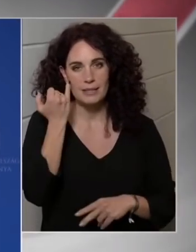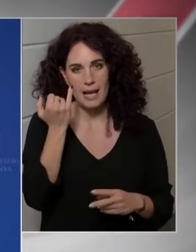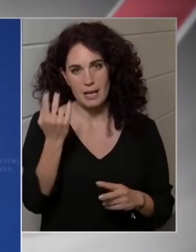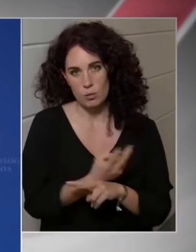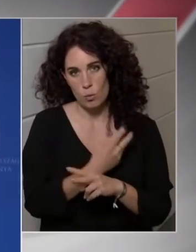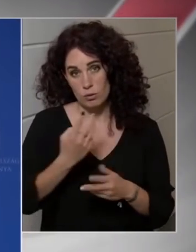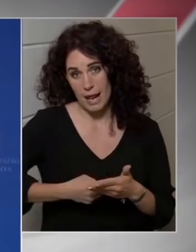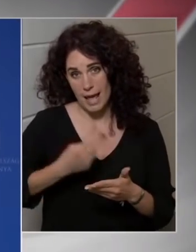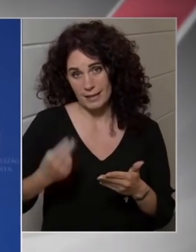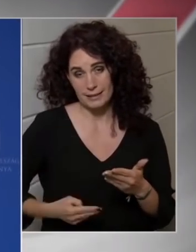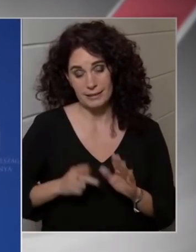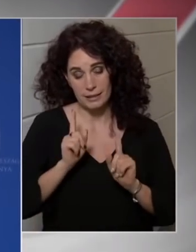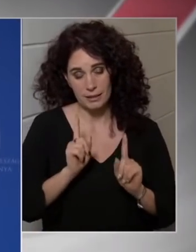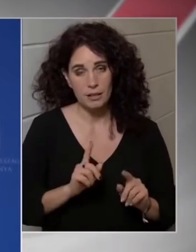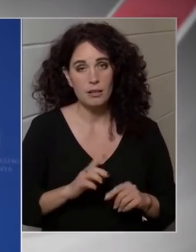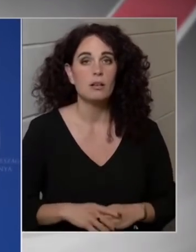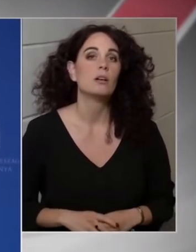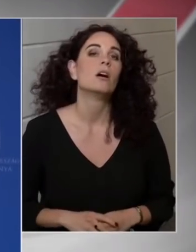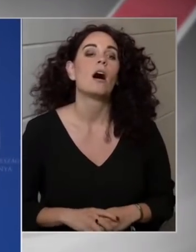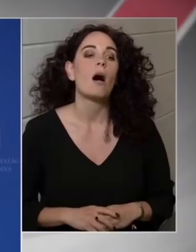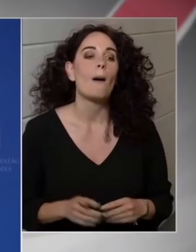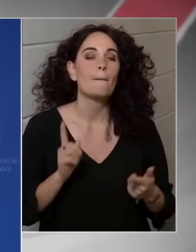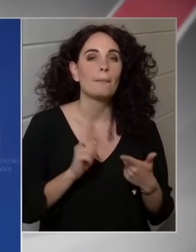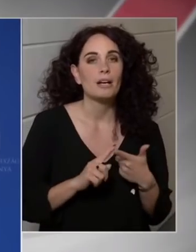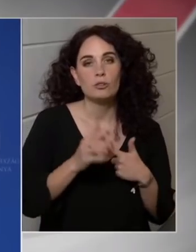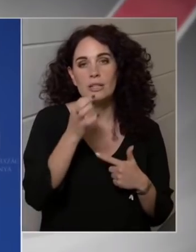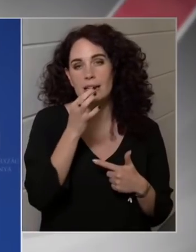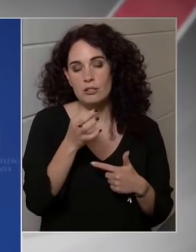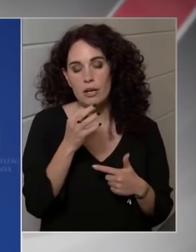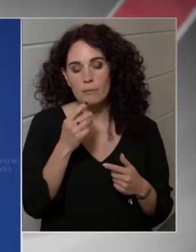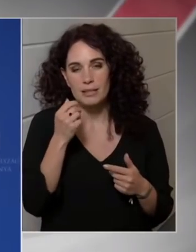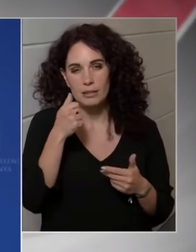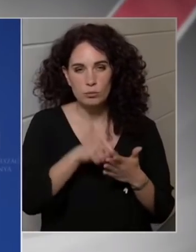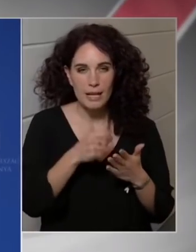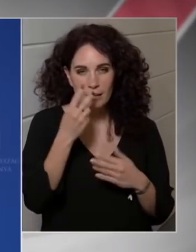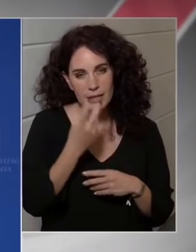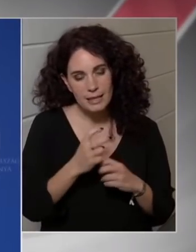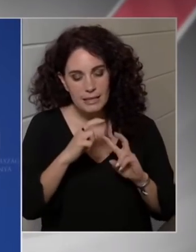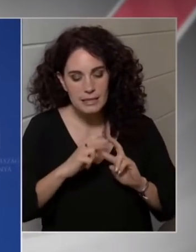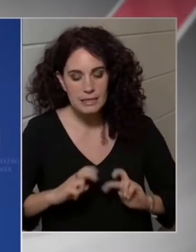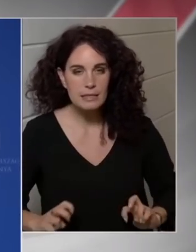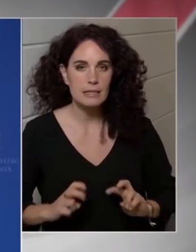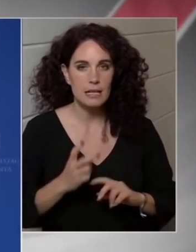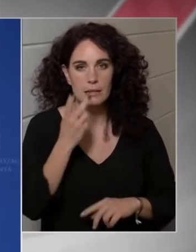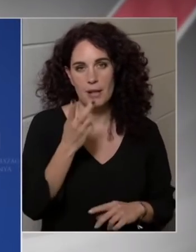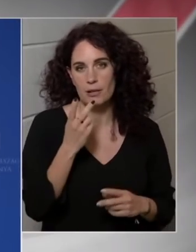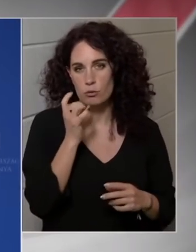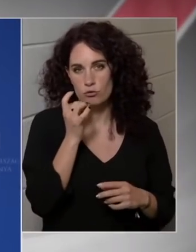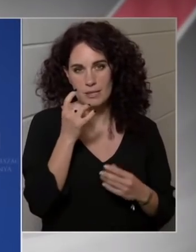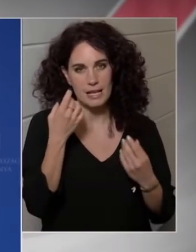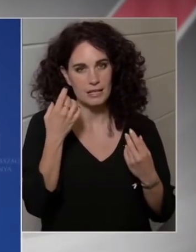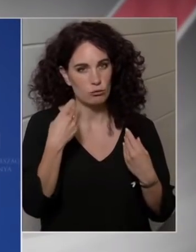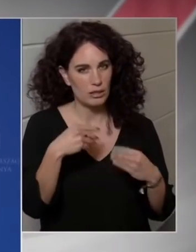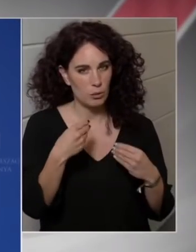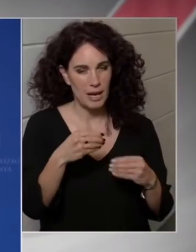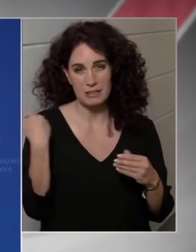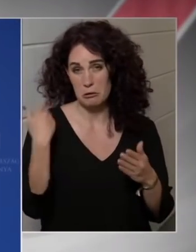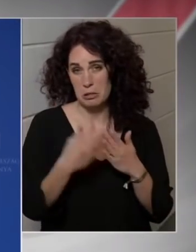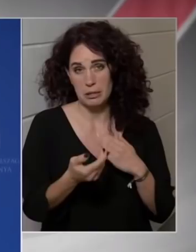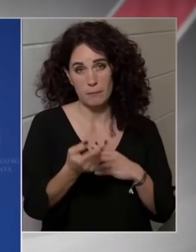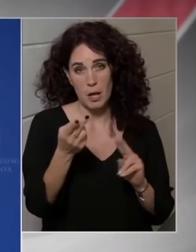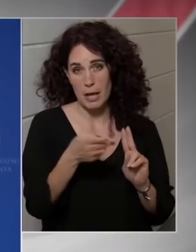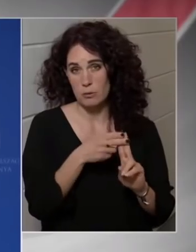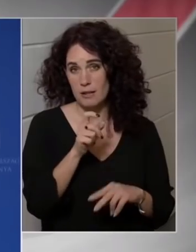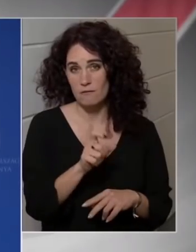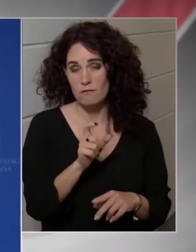aláírni. A másiknak pedig utána nézek, én nem látom semmilyen speciális indokát annak, és nem is találkoztam eddig ezzel, hogy